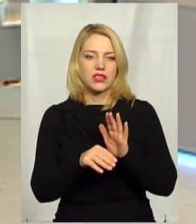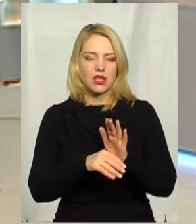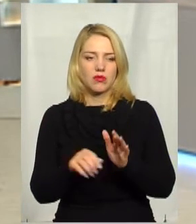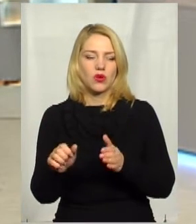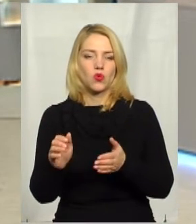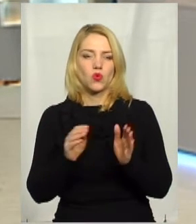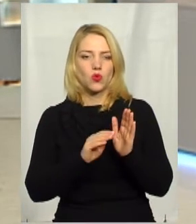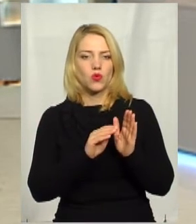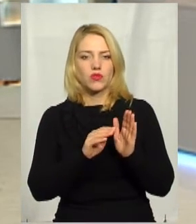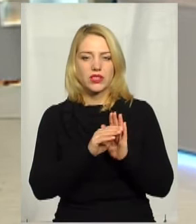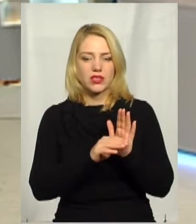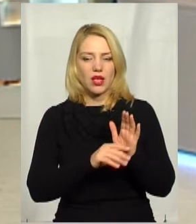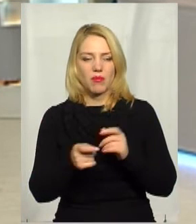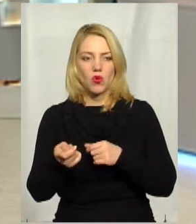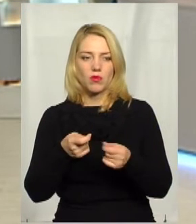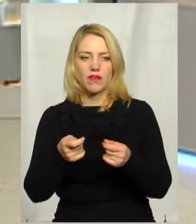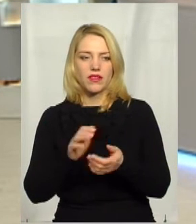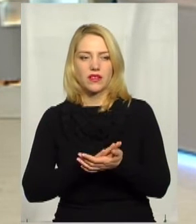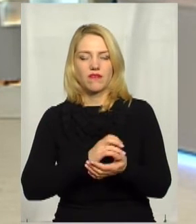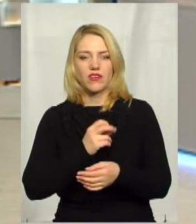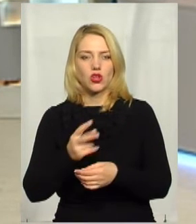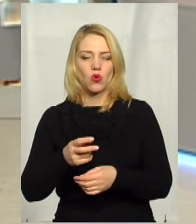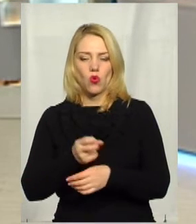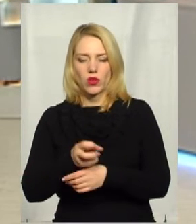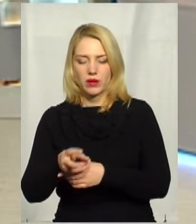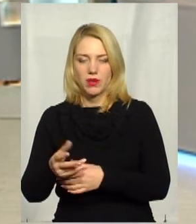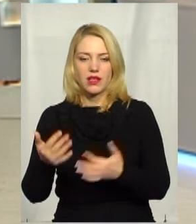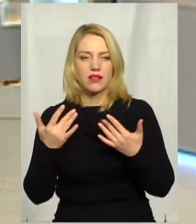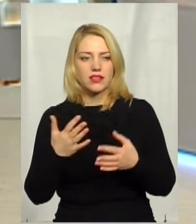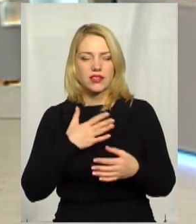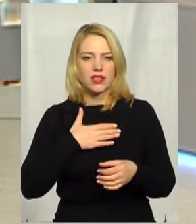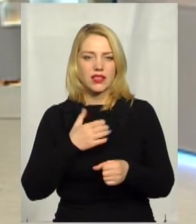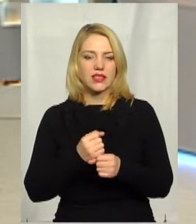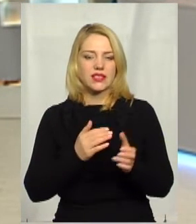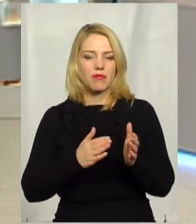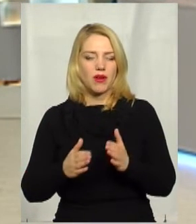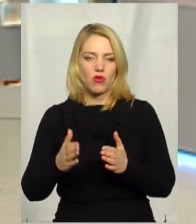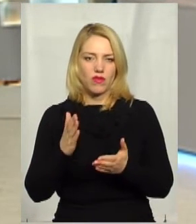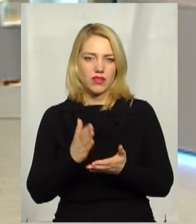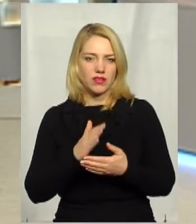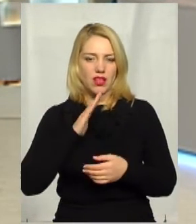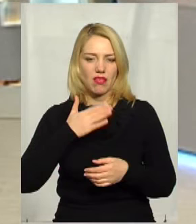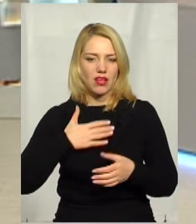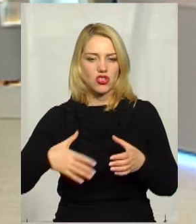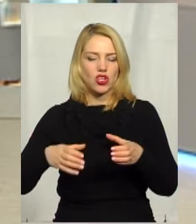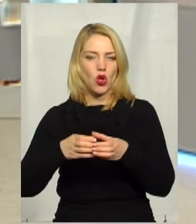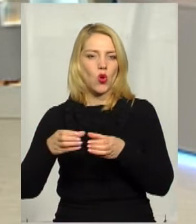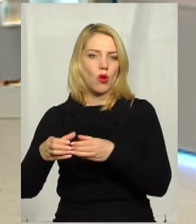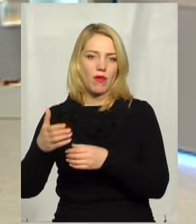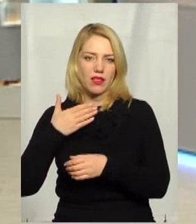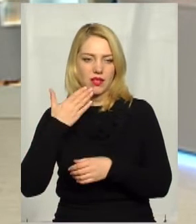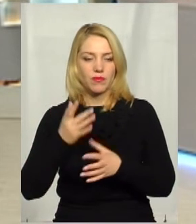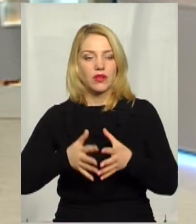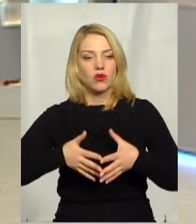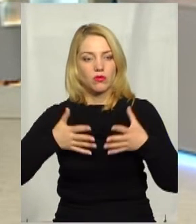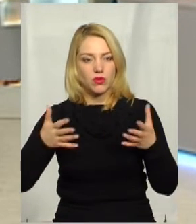відходами. Наскільки вони дисципліновані, наші громади? В більшості